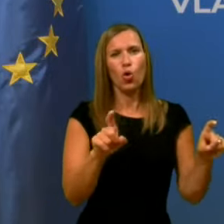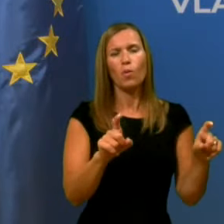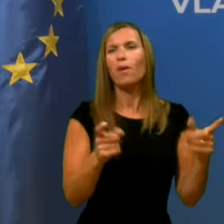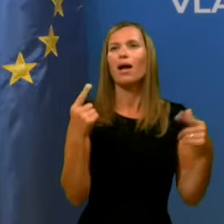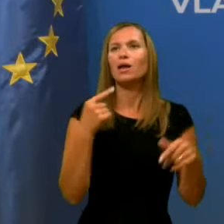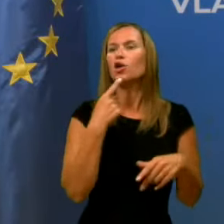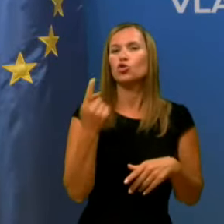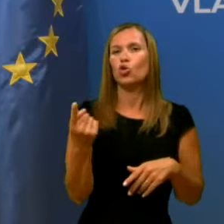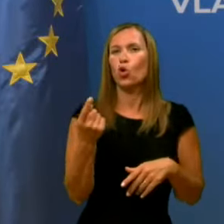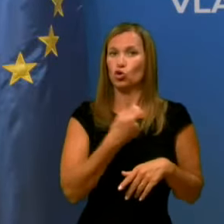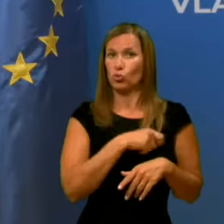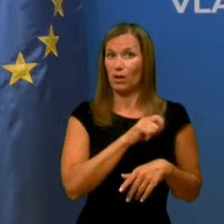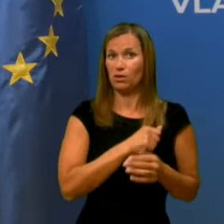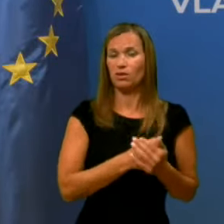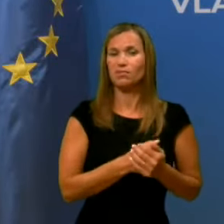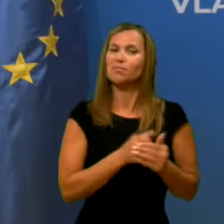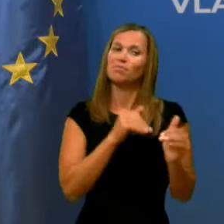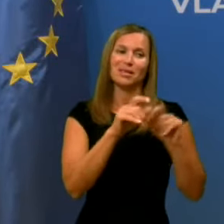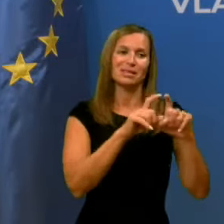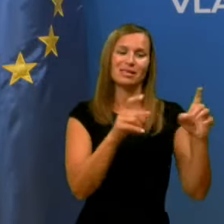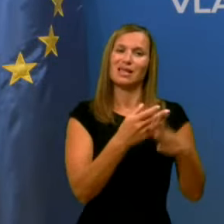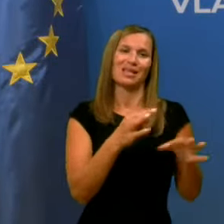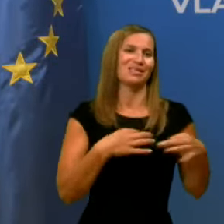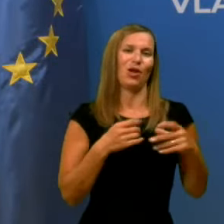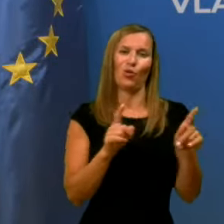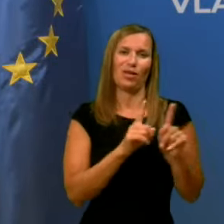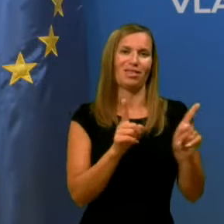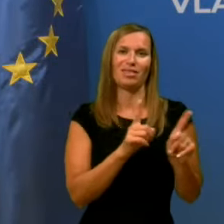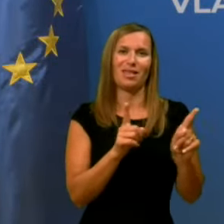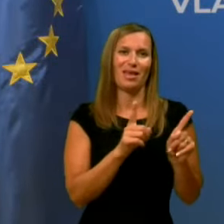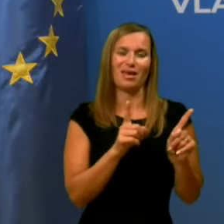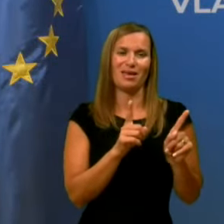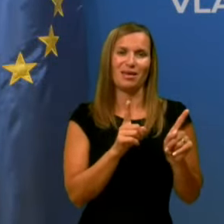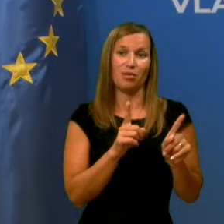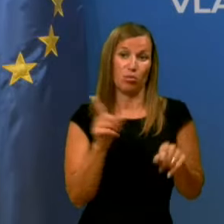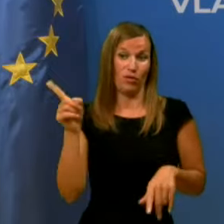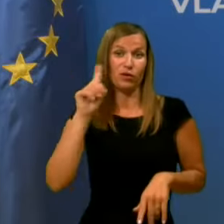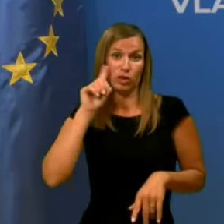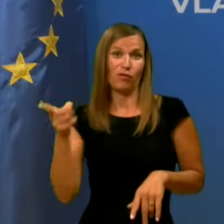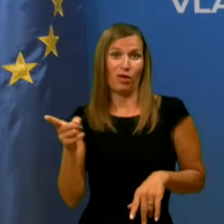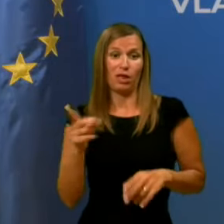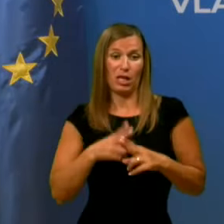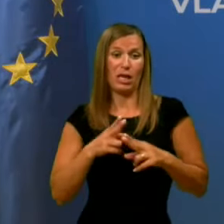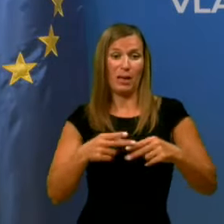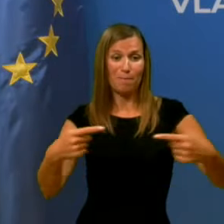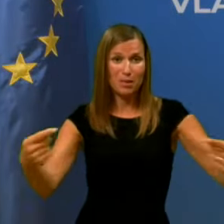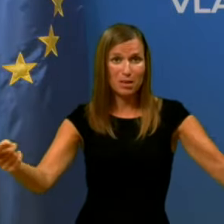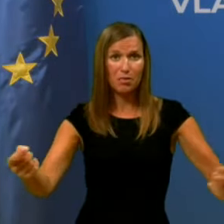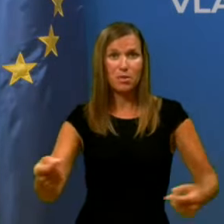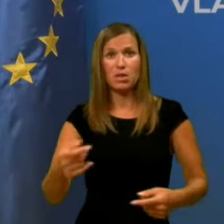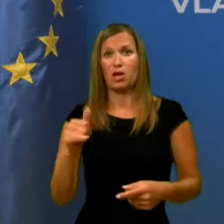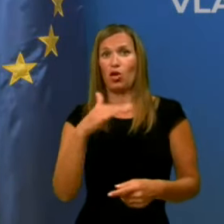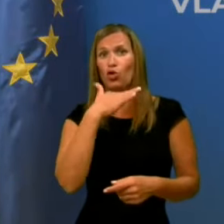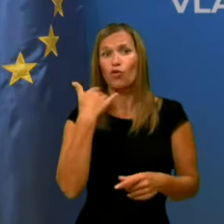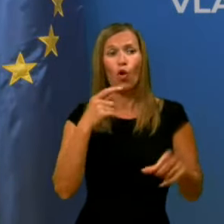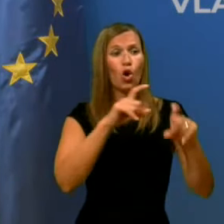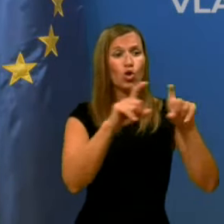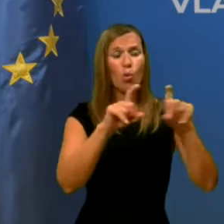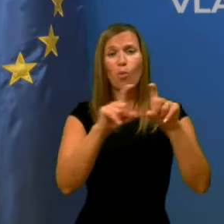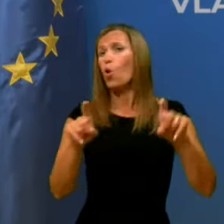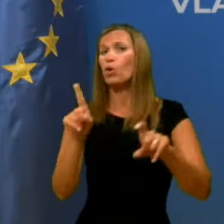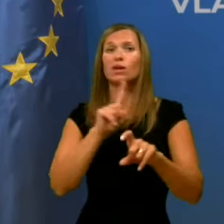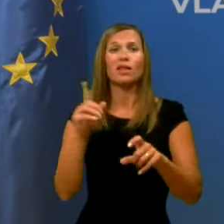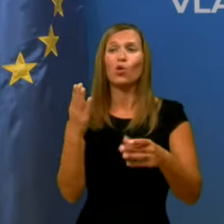ali kdo, kaj? Ne, ministerstvo za zdravje je absolutno ni tisto. Se ste vedeli, da je epidemija, se ste vedeli, da je dost domov, ki ne